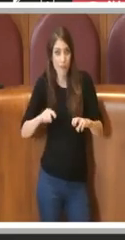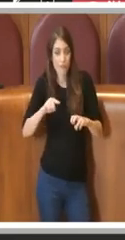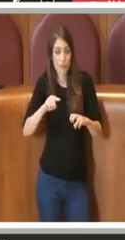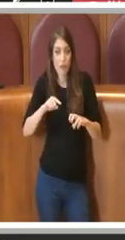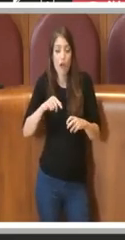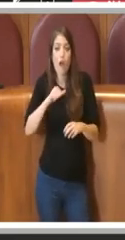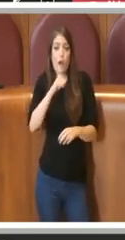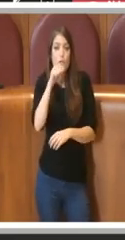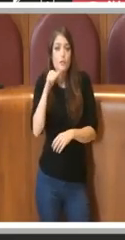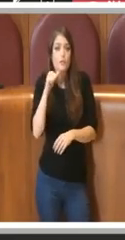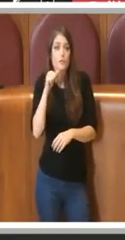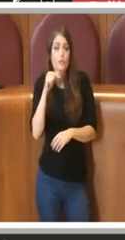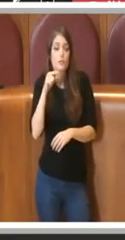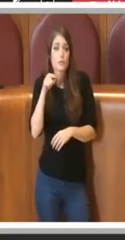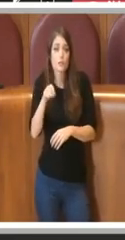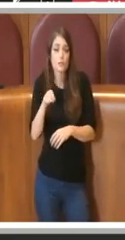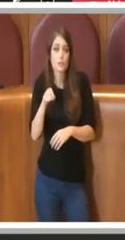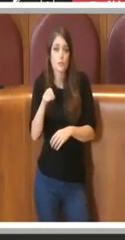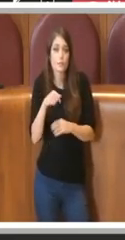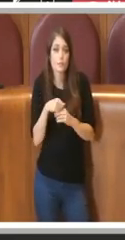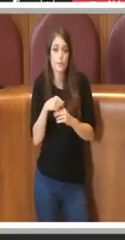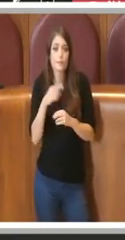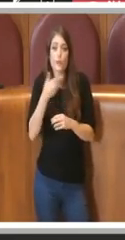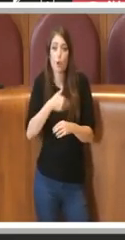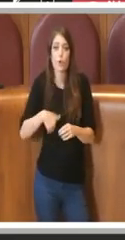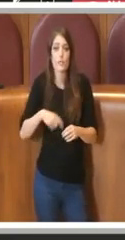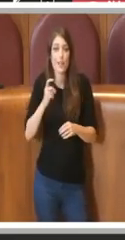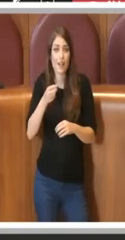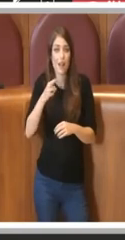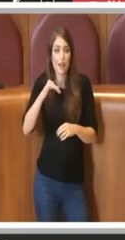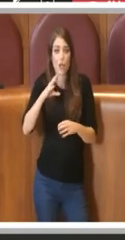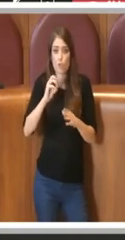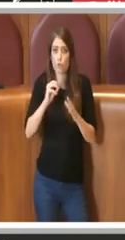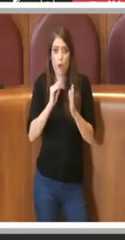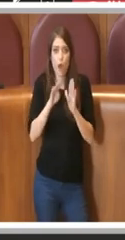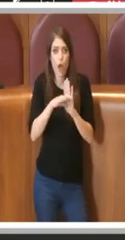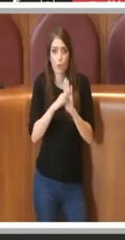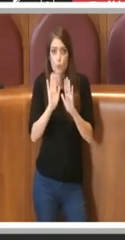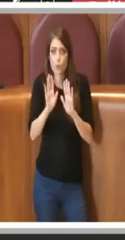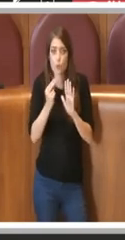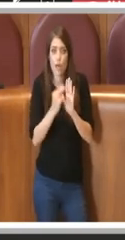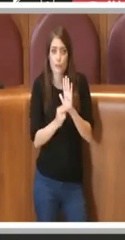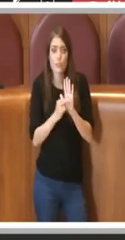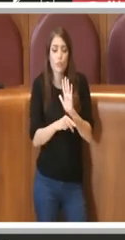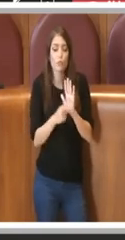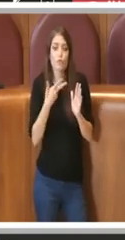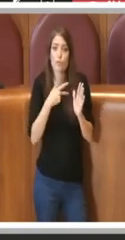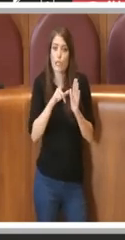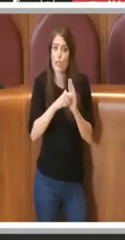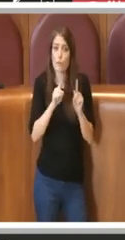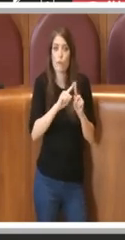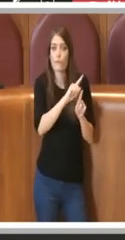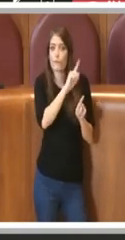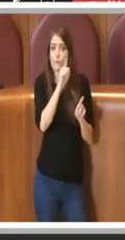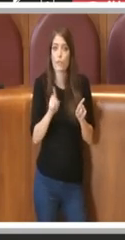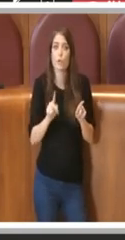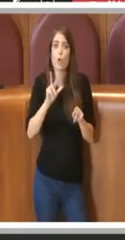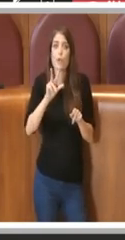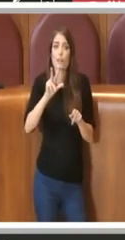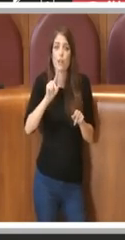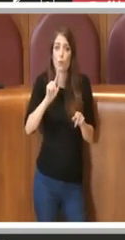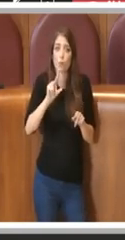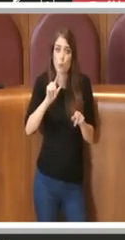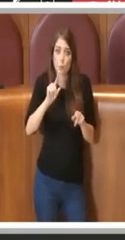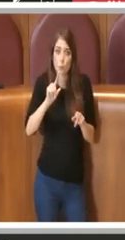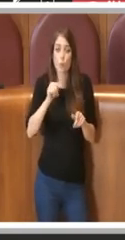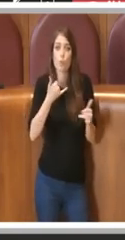corsa, anche se, come la stessa consigliera Grancio ha scritto nel suo atto, c'è tempo fino al 31 dicembre